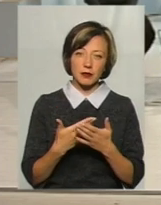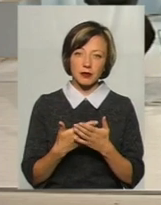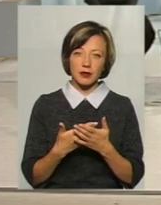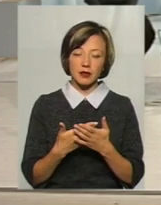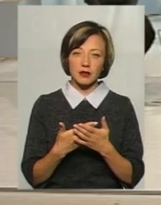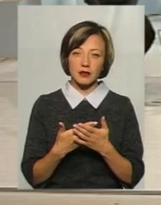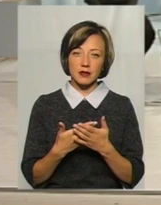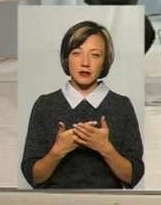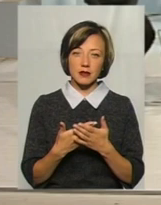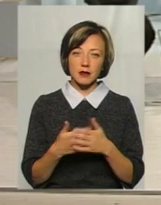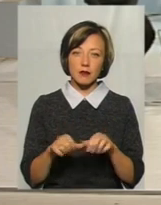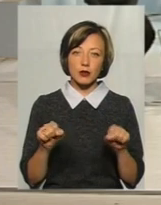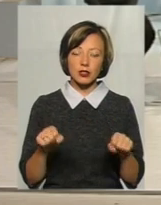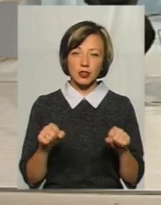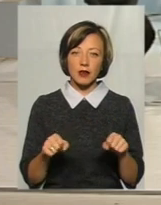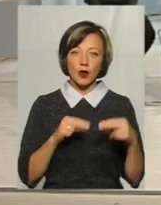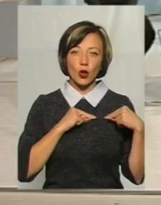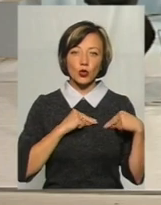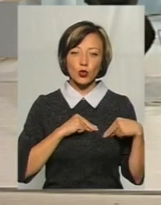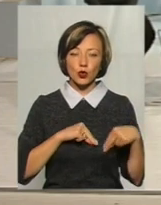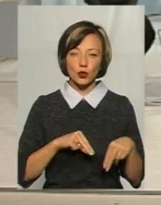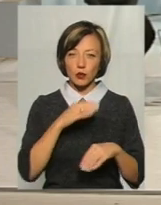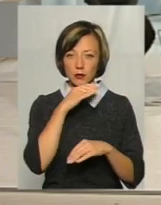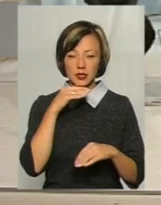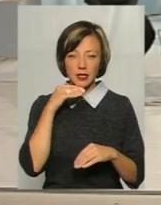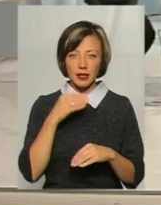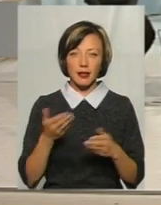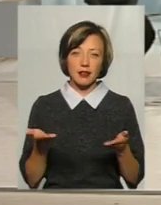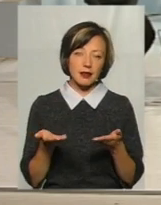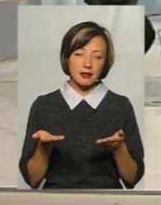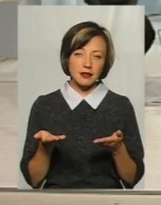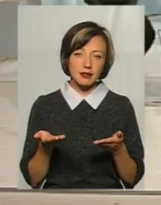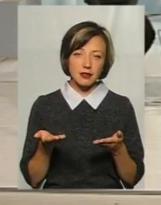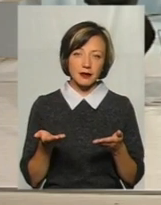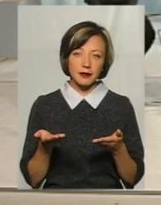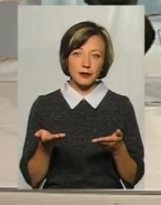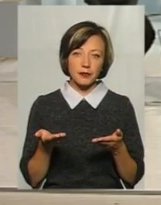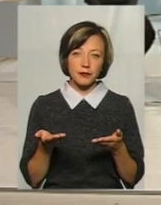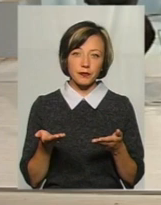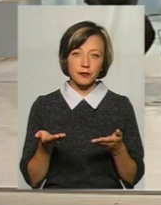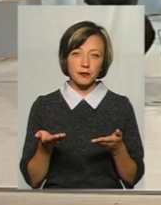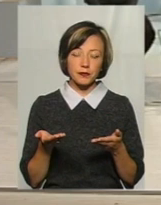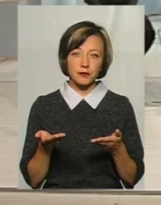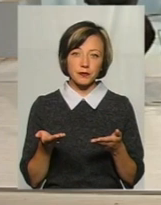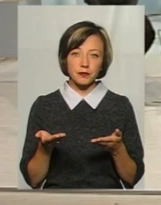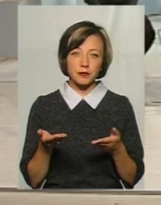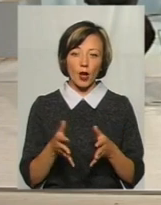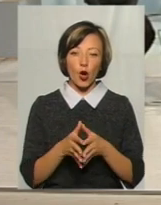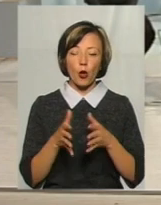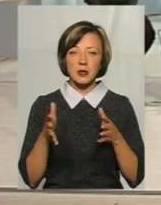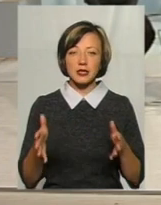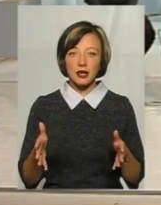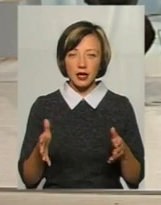можливо трудомісткий, десь він громісткий